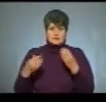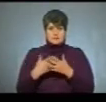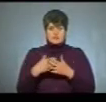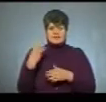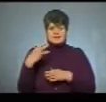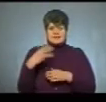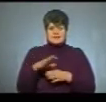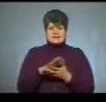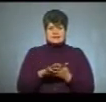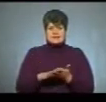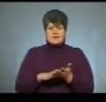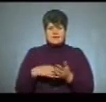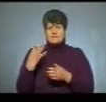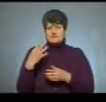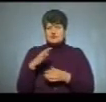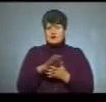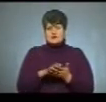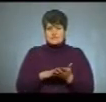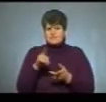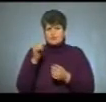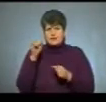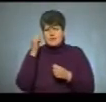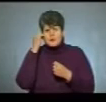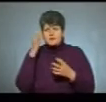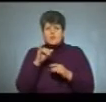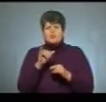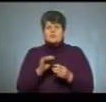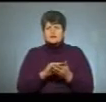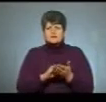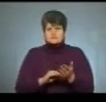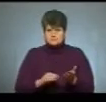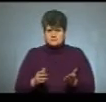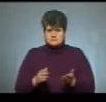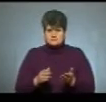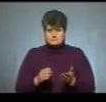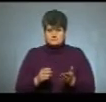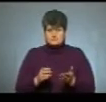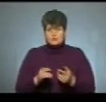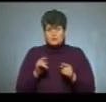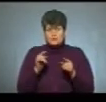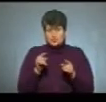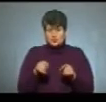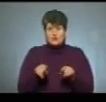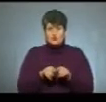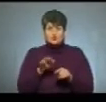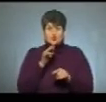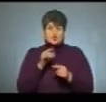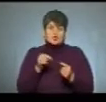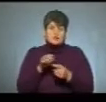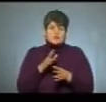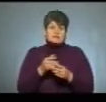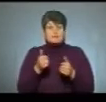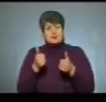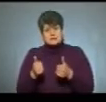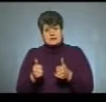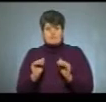30 заяв, або 40, він, може, і не пам'ятав, які вузи, куди він що подав. Тому тут одночасно це і позитивно, і в якійсь